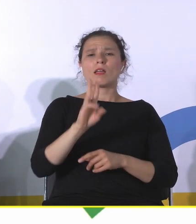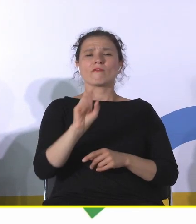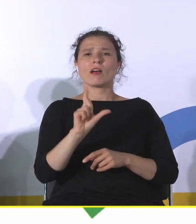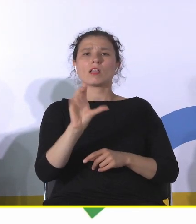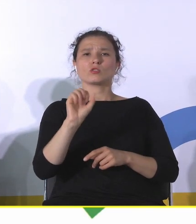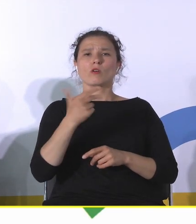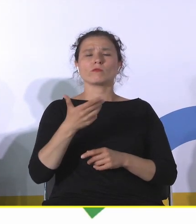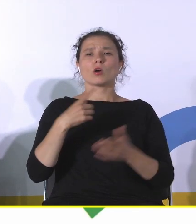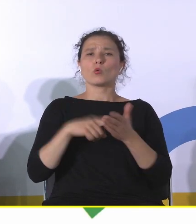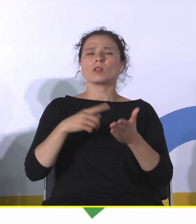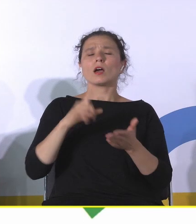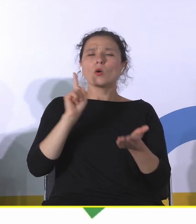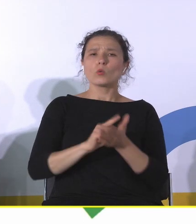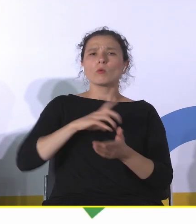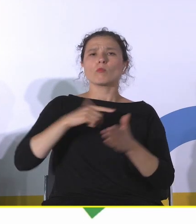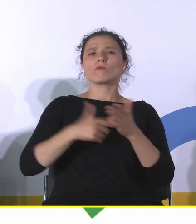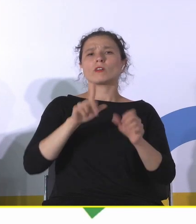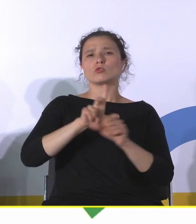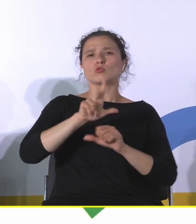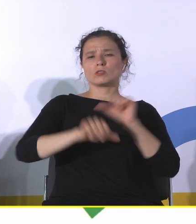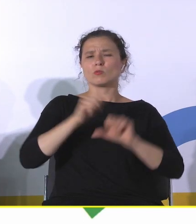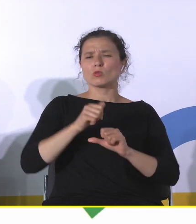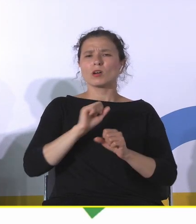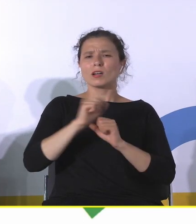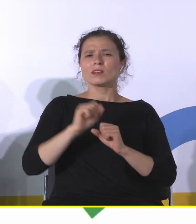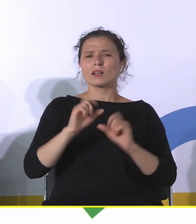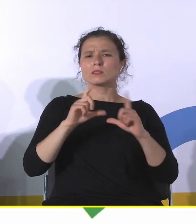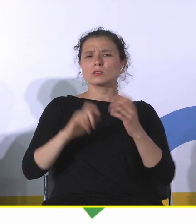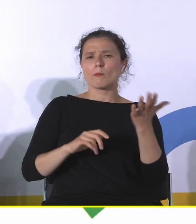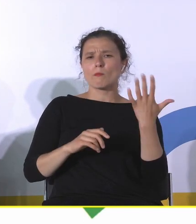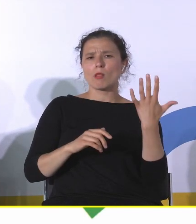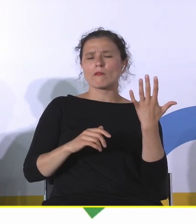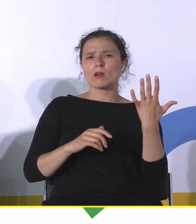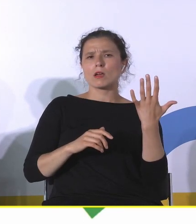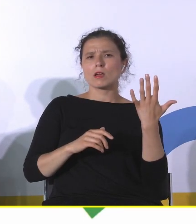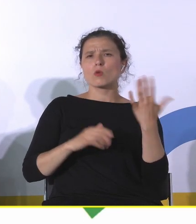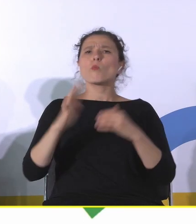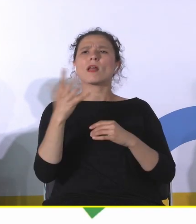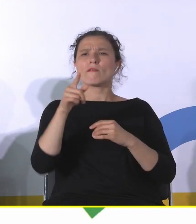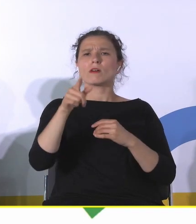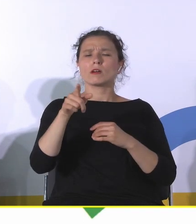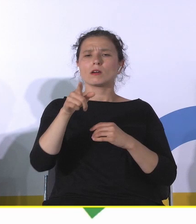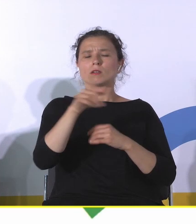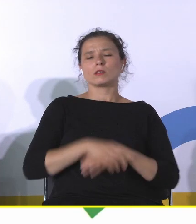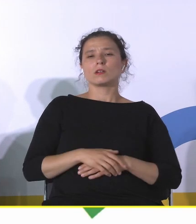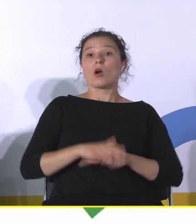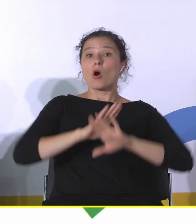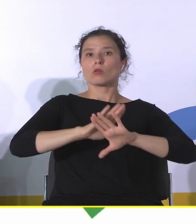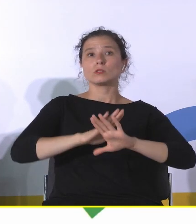ostatnim momencie, tam takie zdjęcie jest po lewej stronie, u państwa po prawej, ochroni. Zobaczcie, to już było bliskie końca.